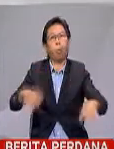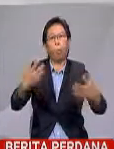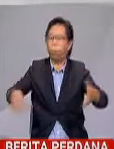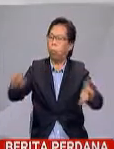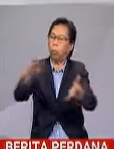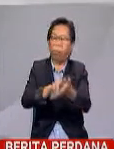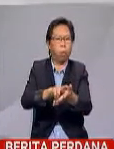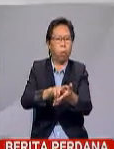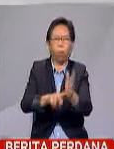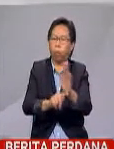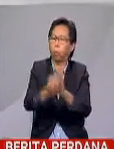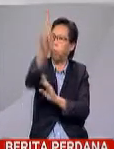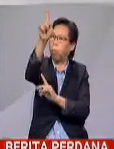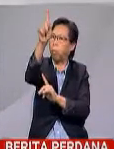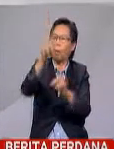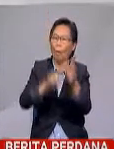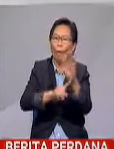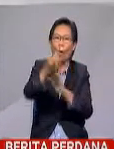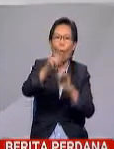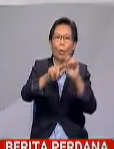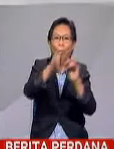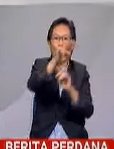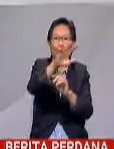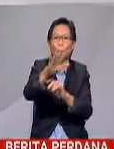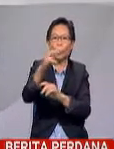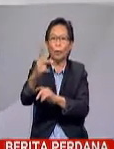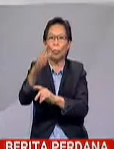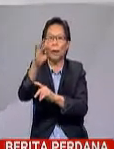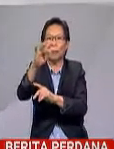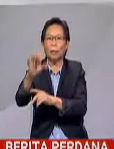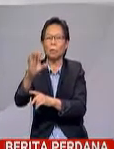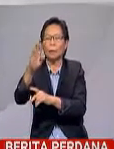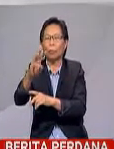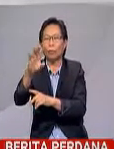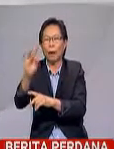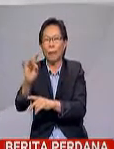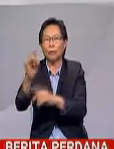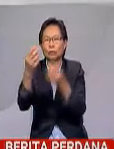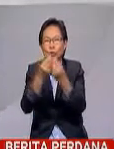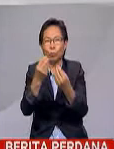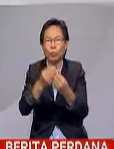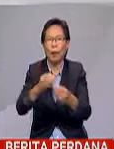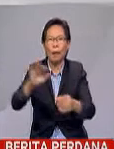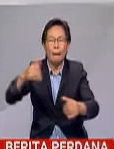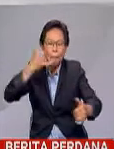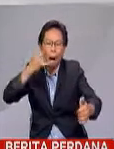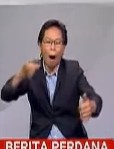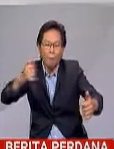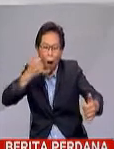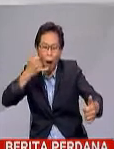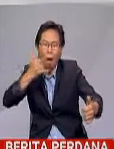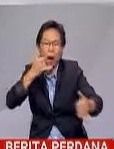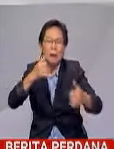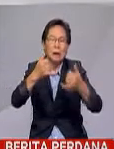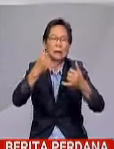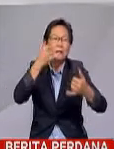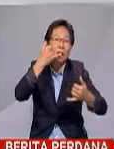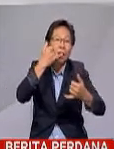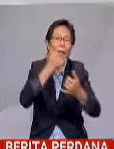direkodkan daripada keseluruhan 25,868 jumlah panggilan talian kasih